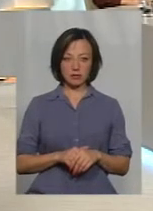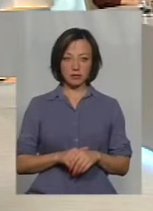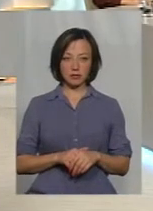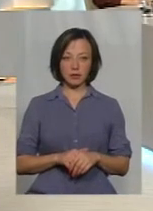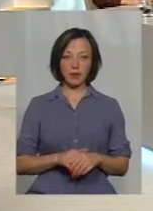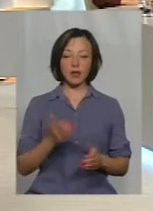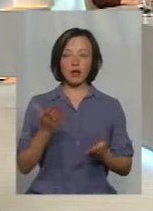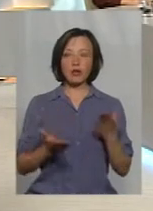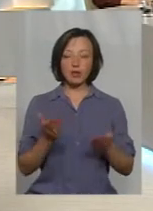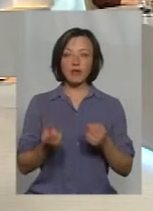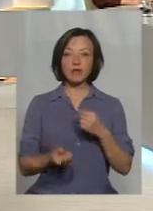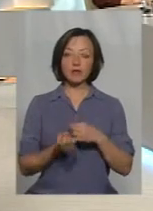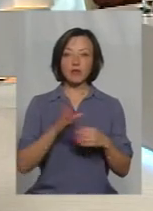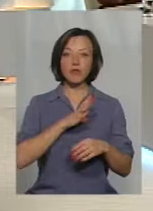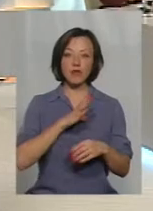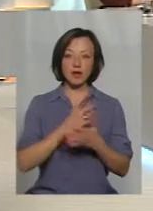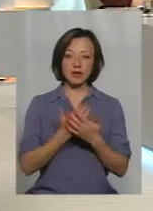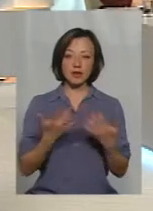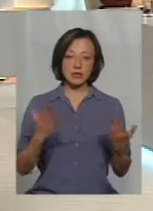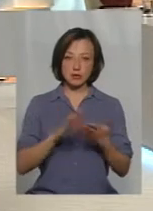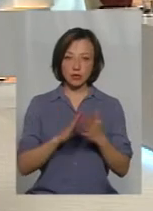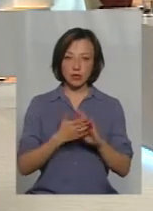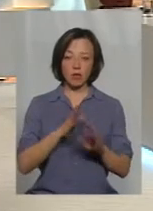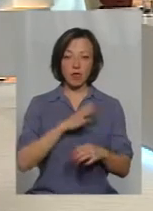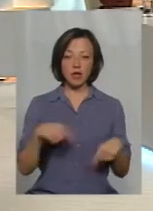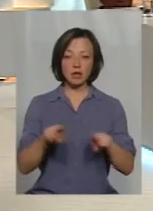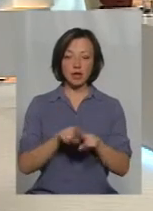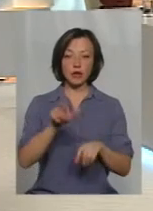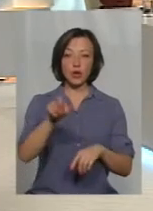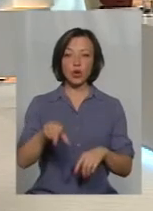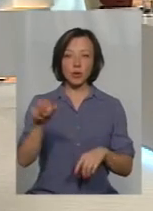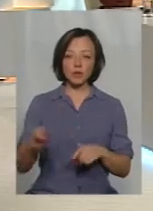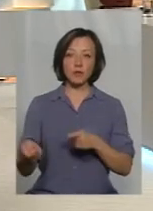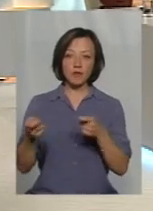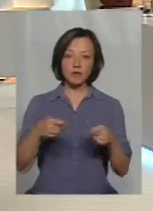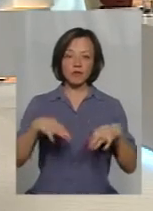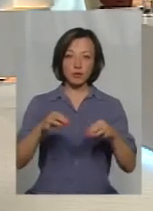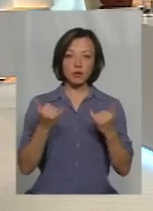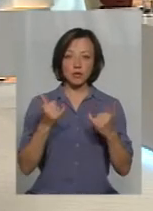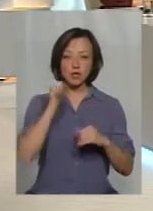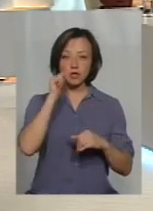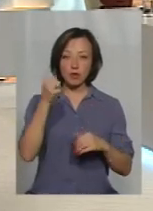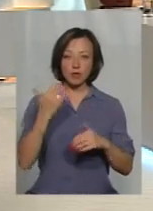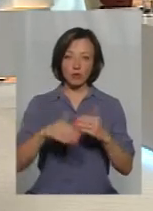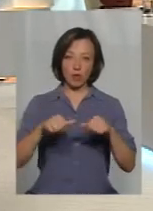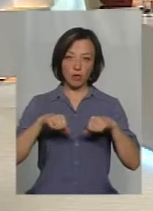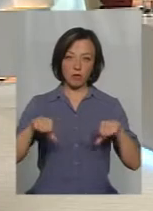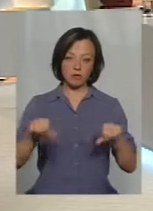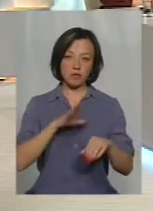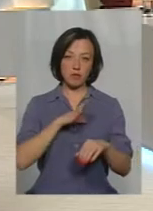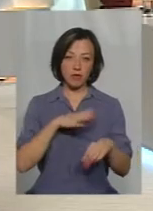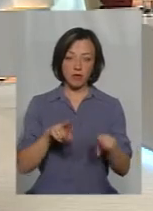Якщо виникає, знаєте, бувають різні ситуації. Буває так, що люди привозять автомобіль сьогодні, а завтра вже комісія.